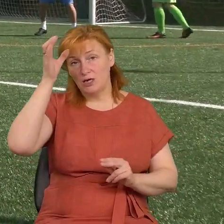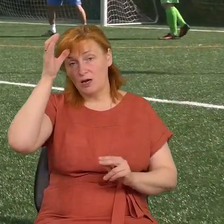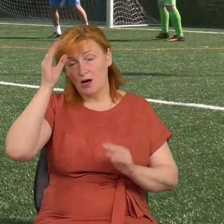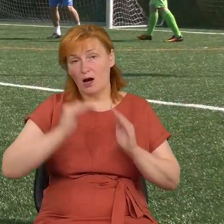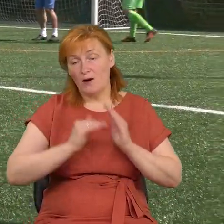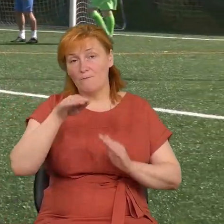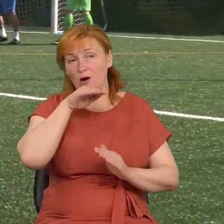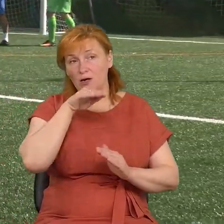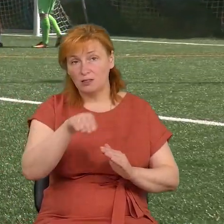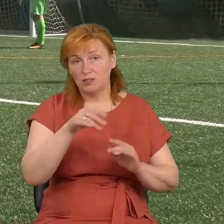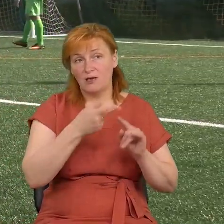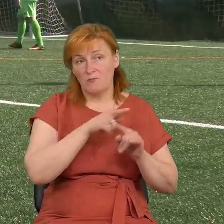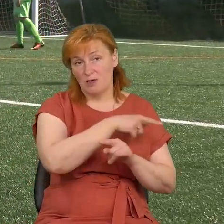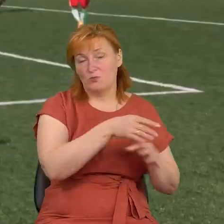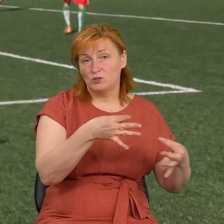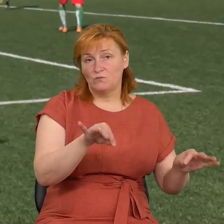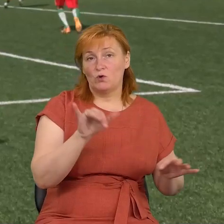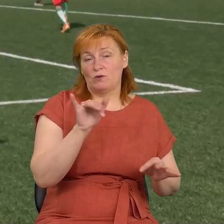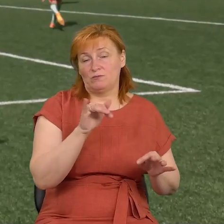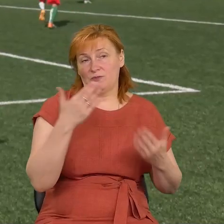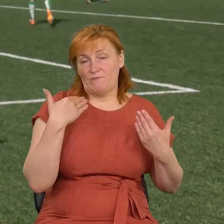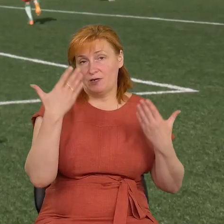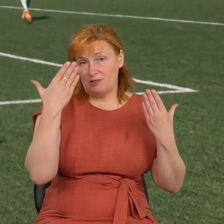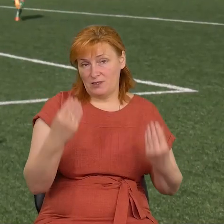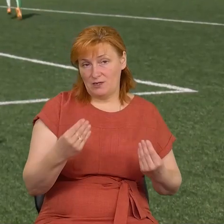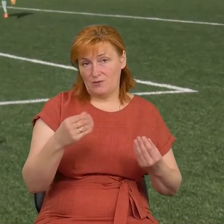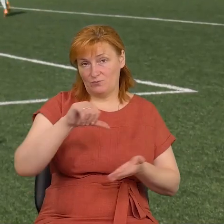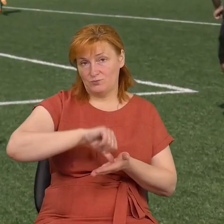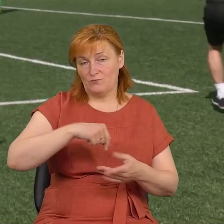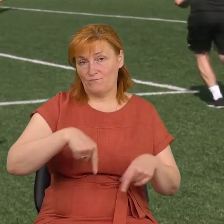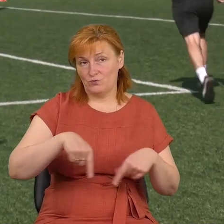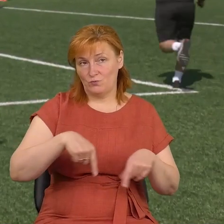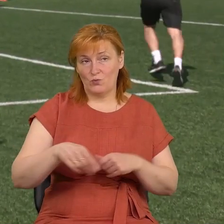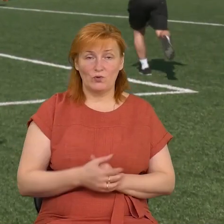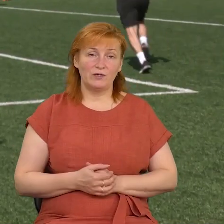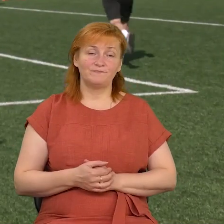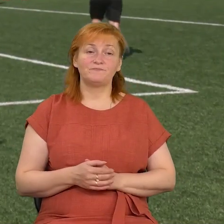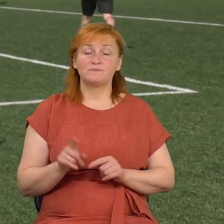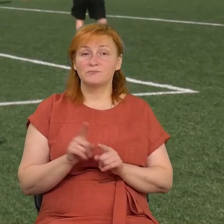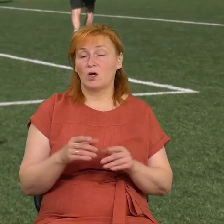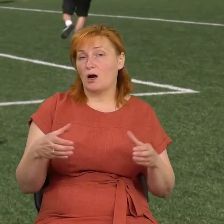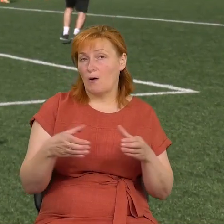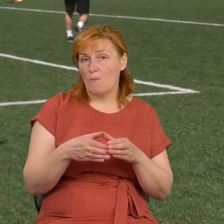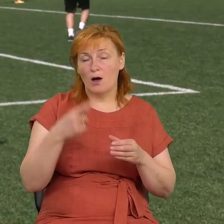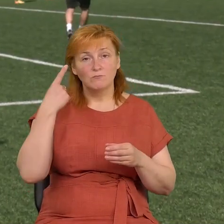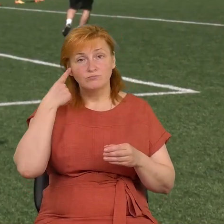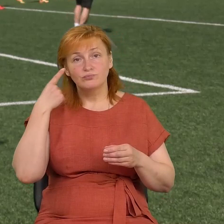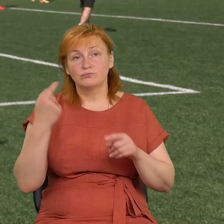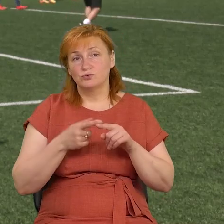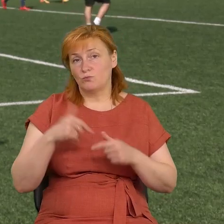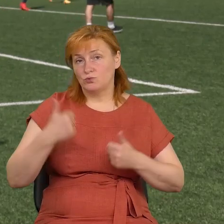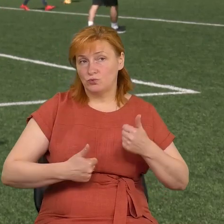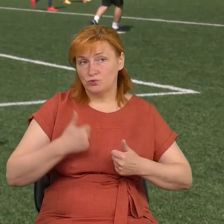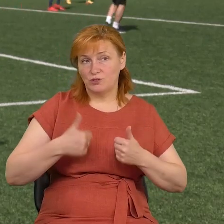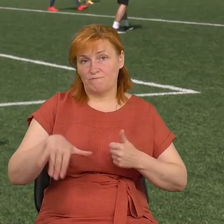вихідні покинути позиції на передовій. Команда таку новину, що буде турнір, прийняла дуже позитивно,